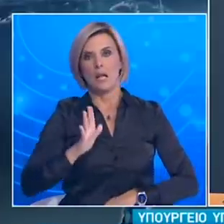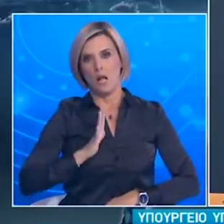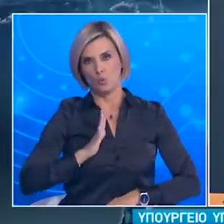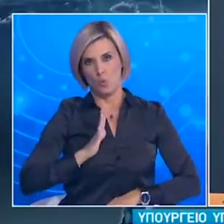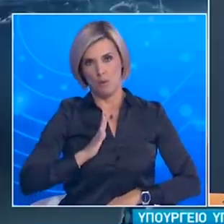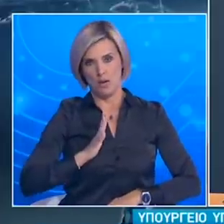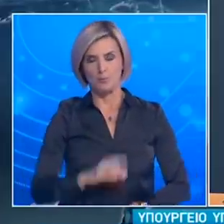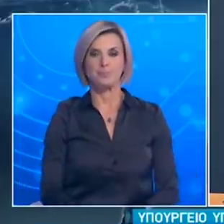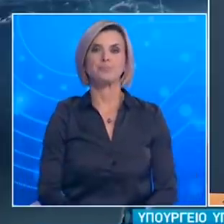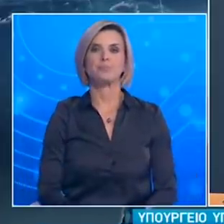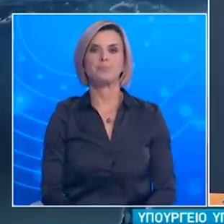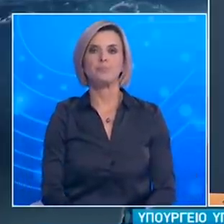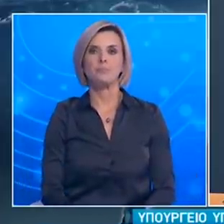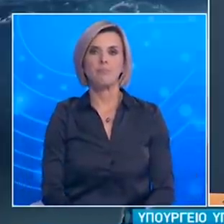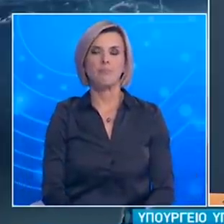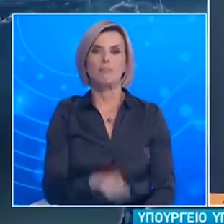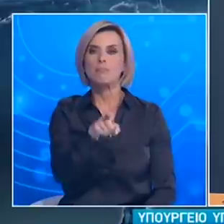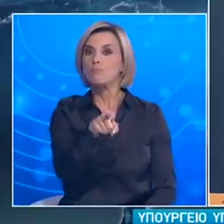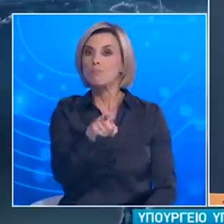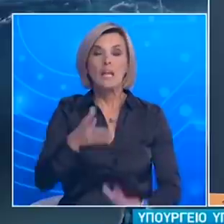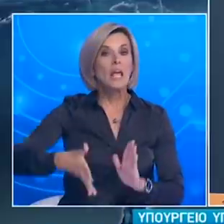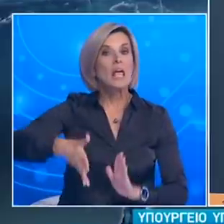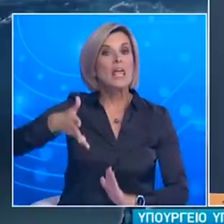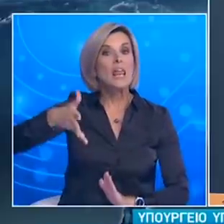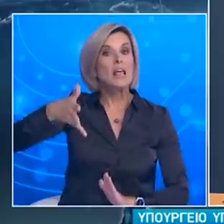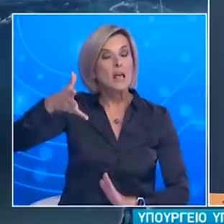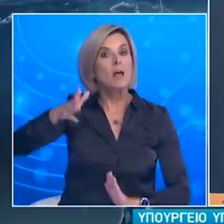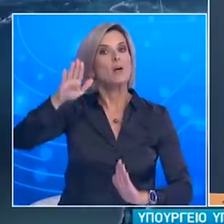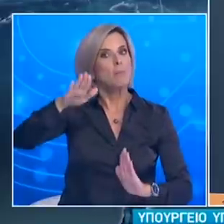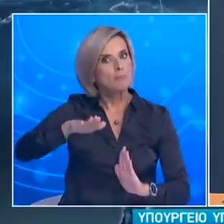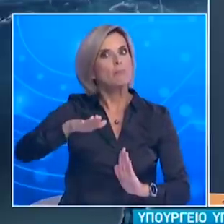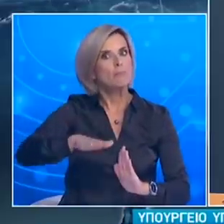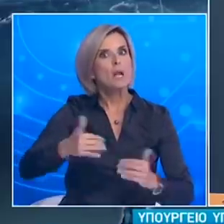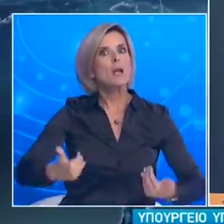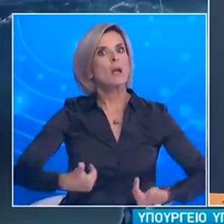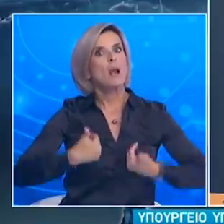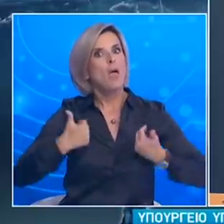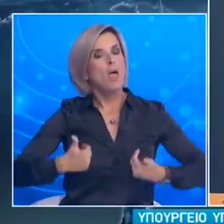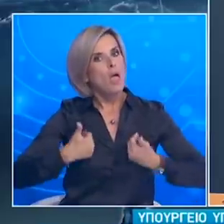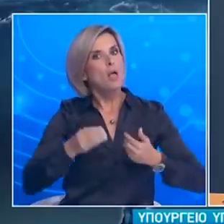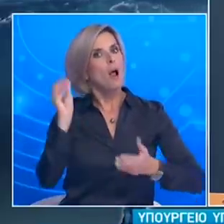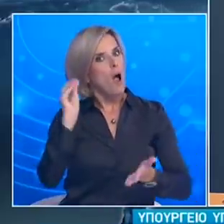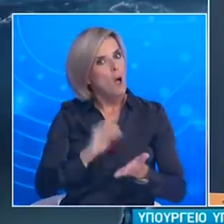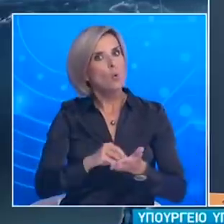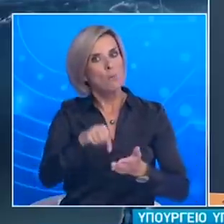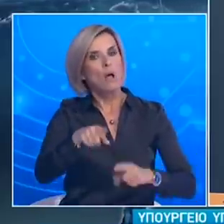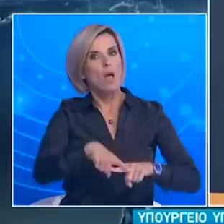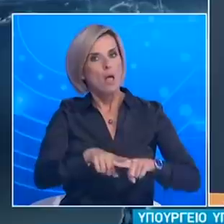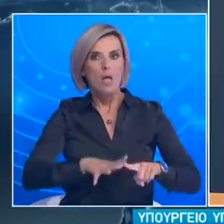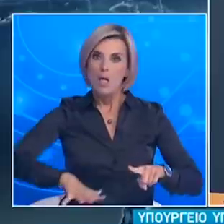Οι νέες διαγνώσεις έχουν ηλικία μικρότερη από αυτήν που περιμένουμε με βάση την ηλικιακή κατανομή στον ελλαδικό χώρο.